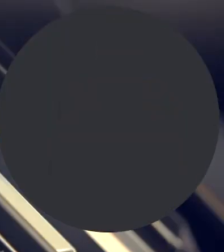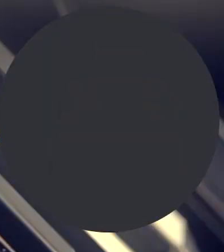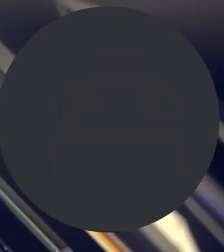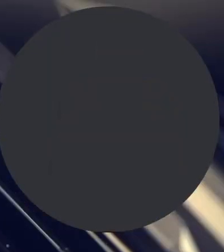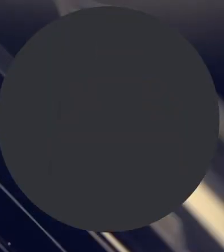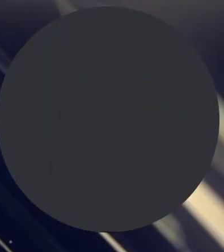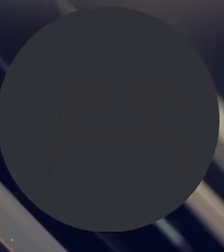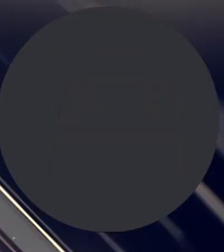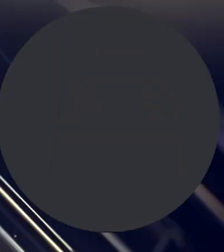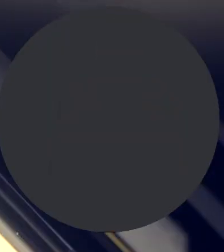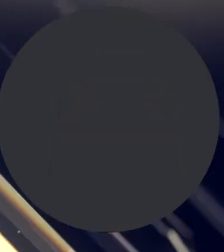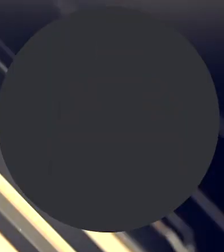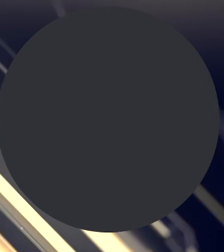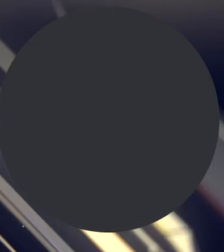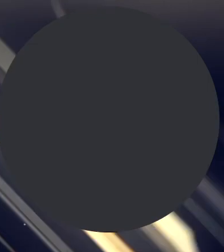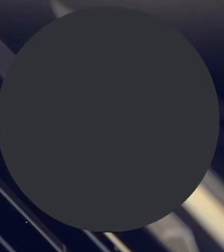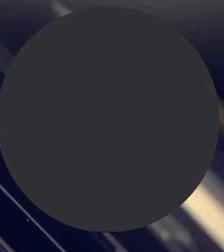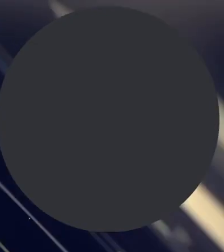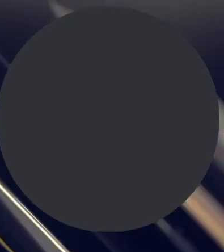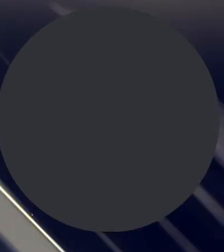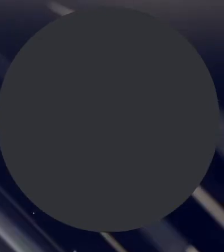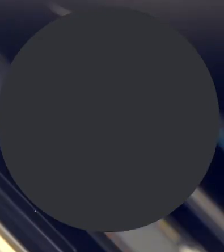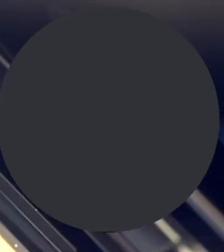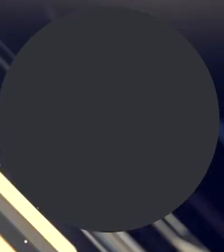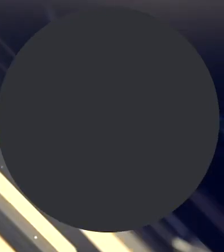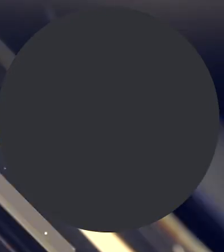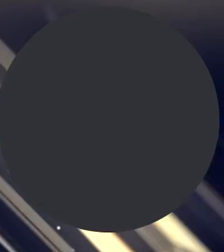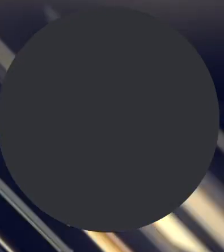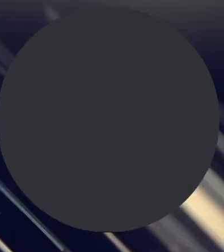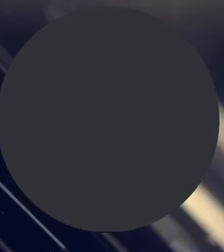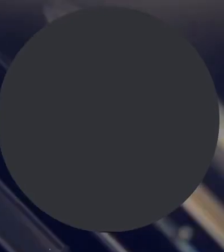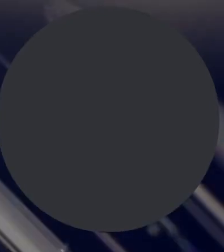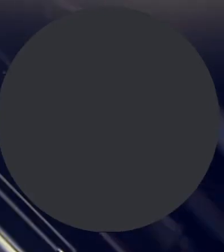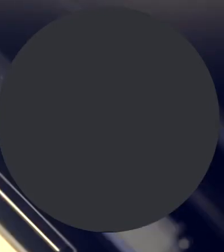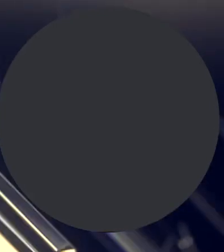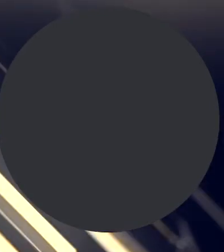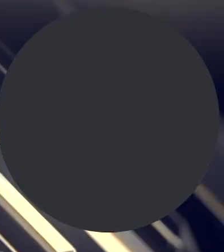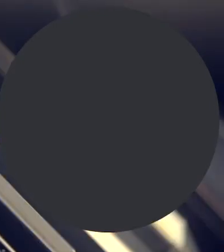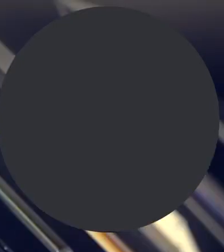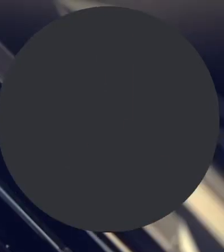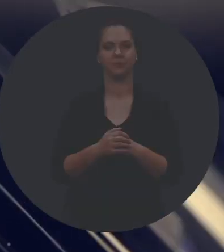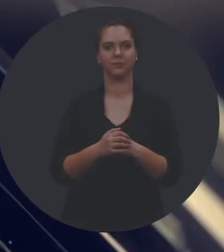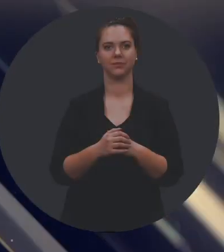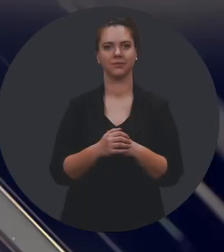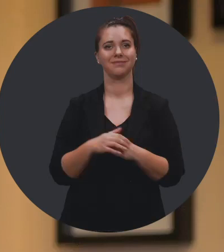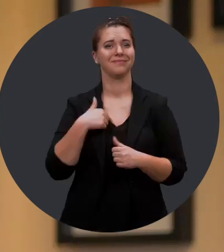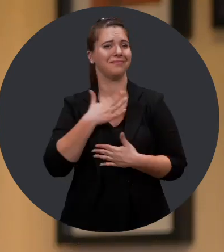Ville de Belleuil Ville de Saguenay Ville de Saint-Lazare